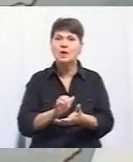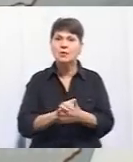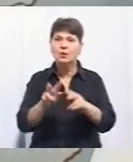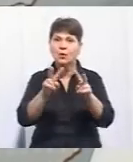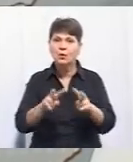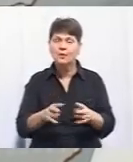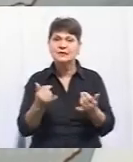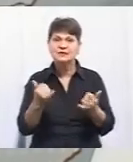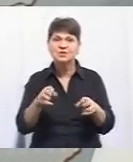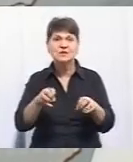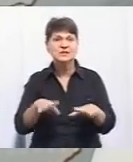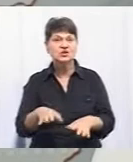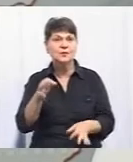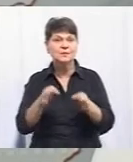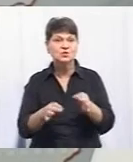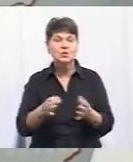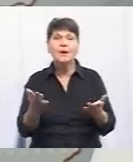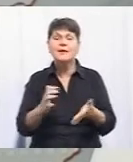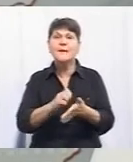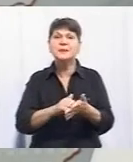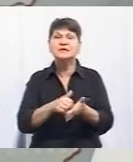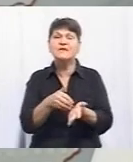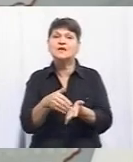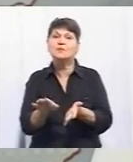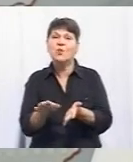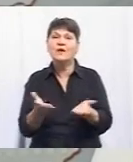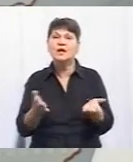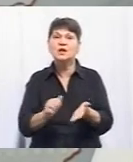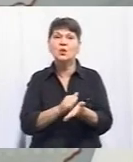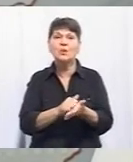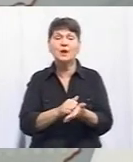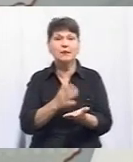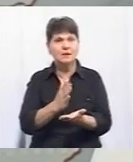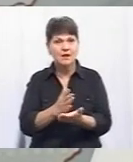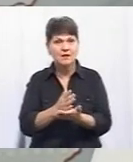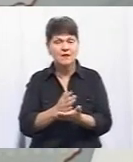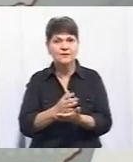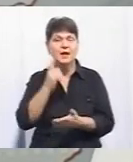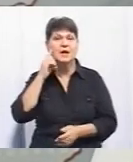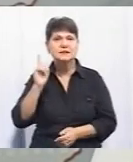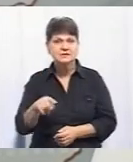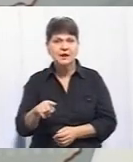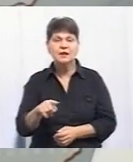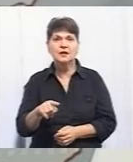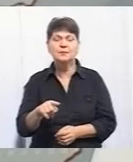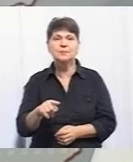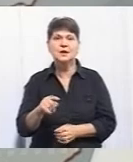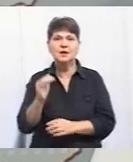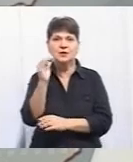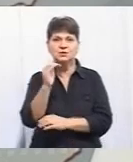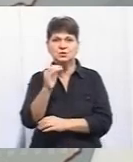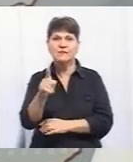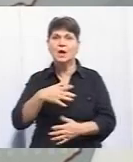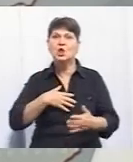сьогодні, з рішенням суду, які підстави відмови, які документи наявні. Ми знаємо з сюжету, що він